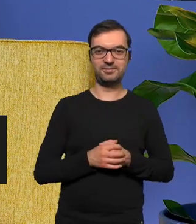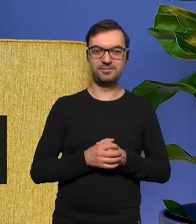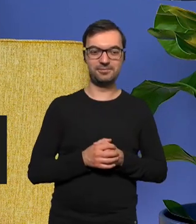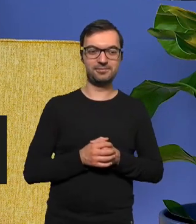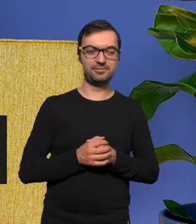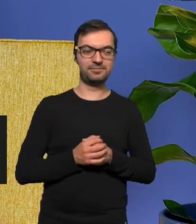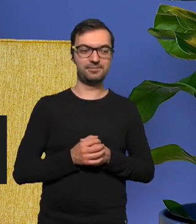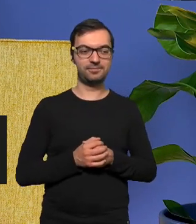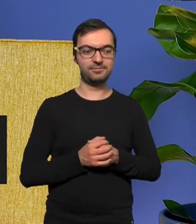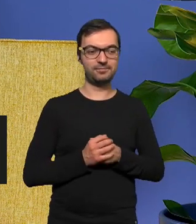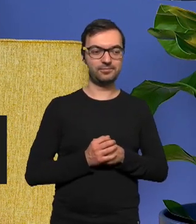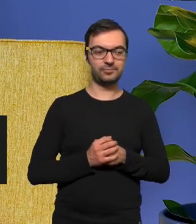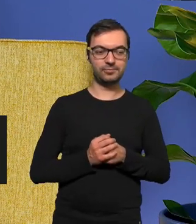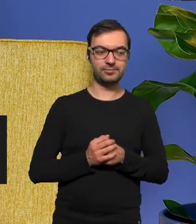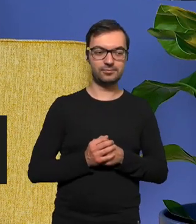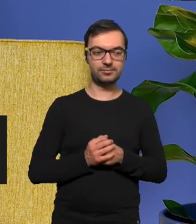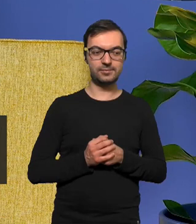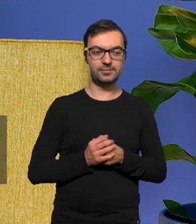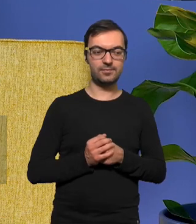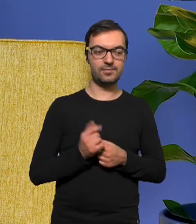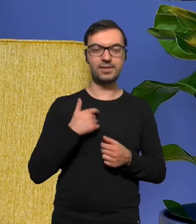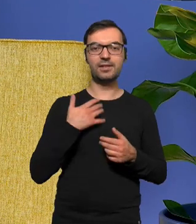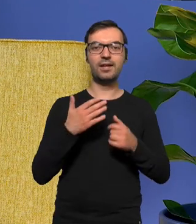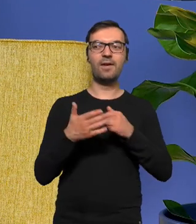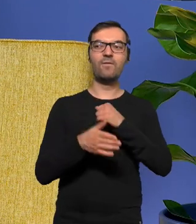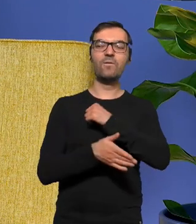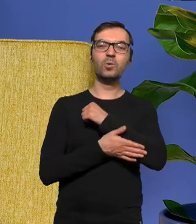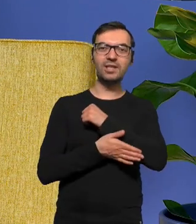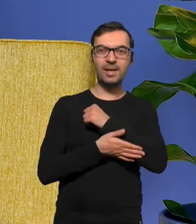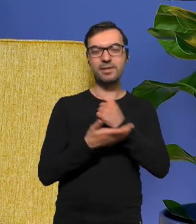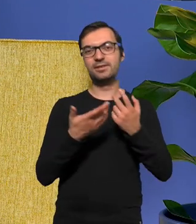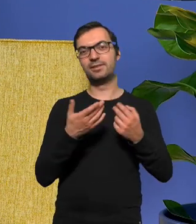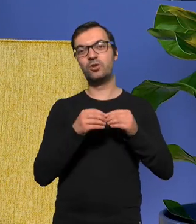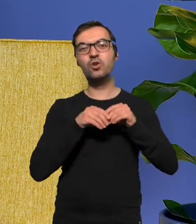wiem ale wydaje mi się że ten korzeń i ta taka jakaś